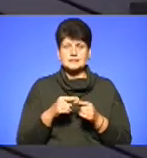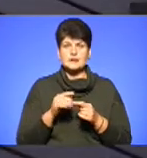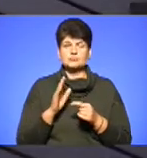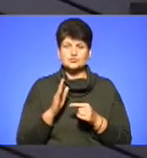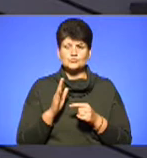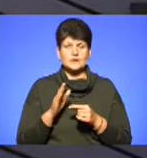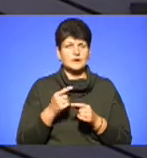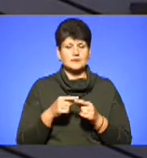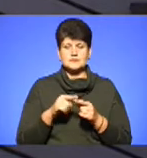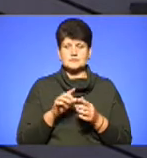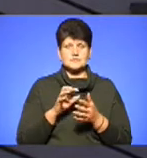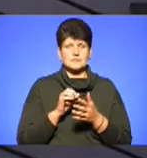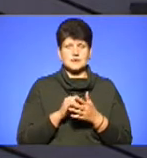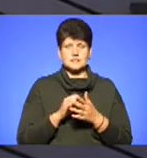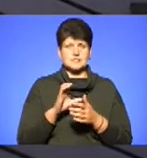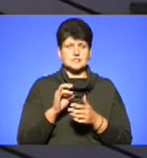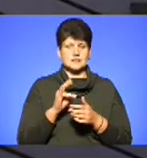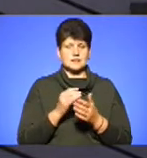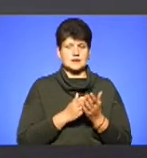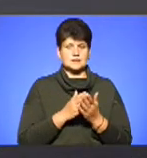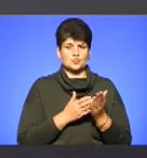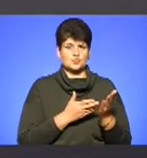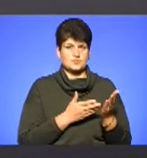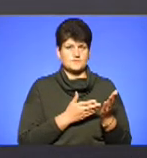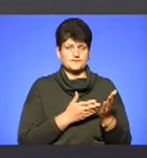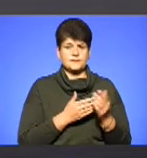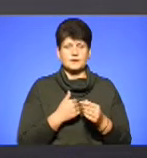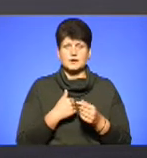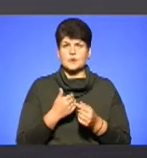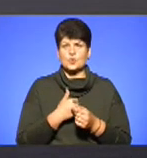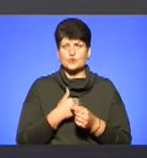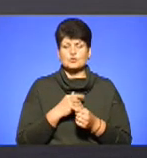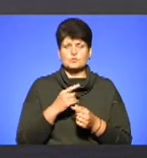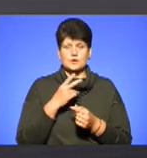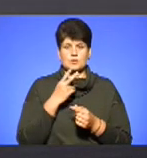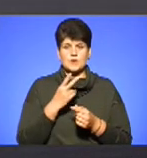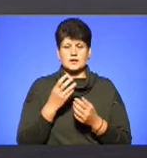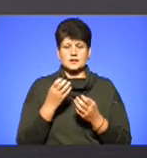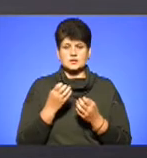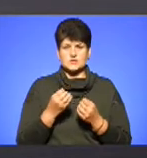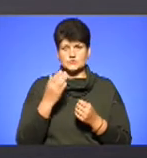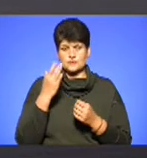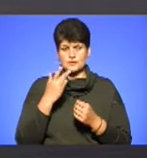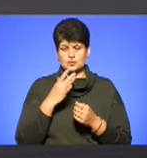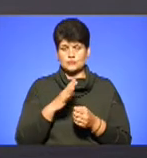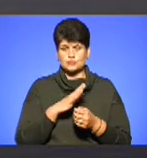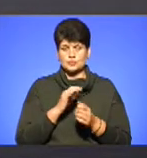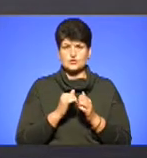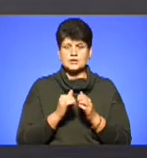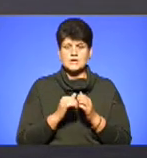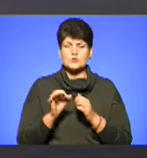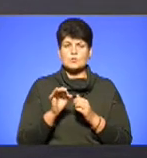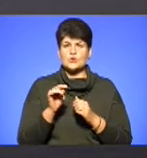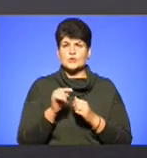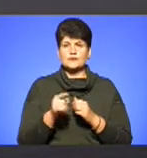вже займається санітарна служба. Ну, я хочу, щоб ми поглянули ще, тому що влітку йшлося часто про те, що